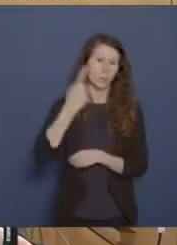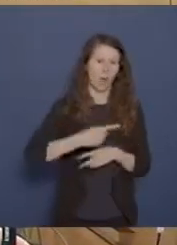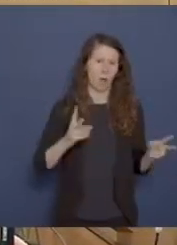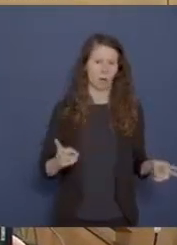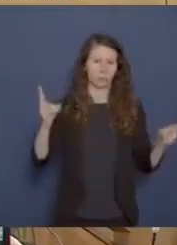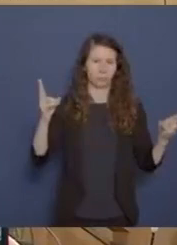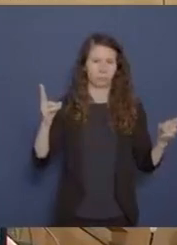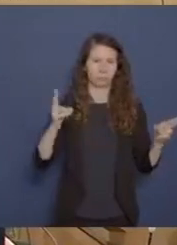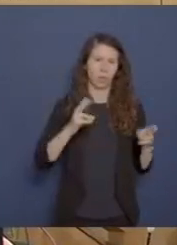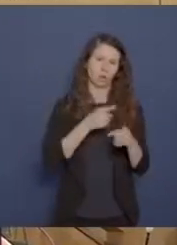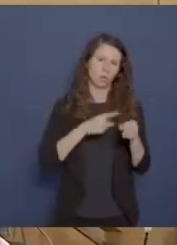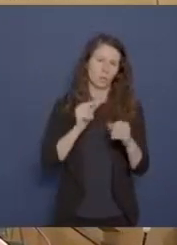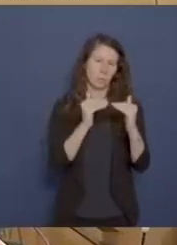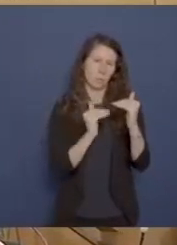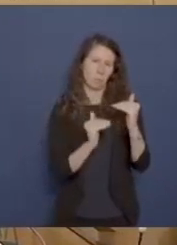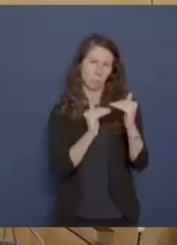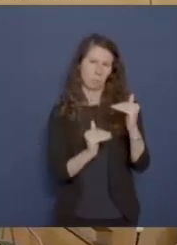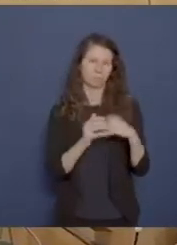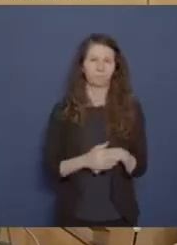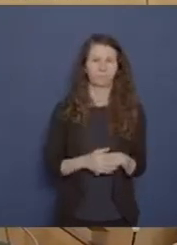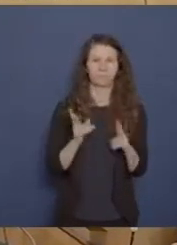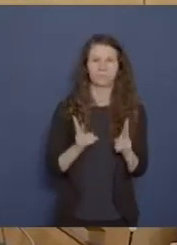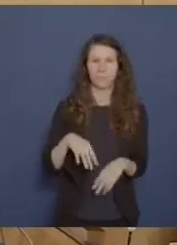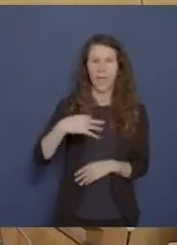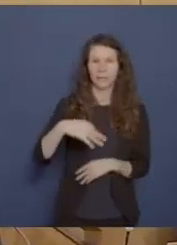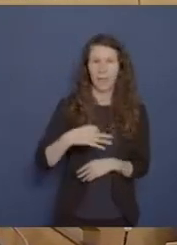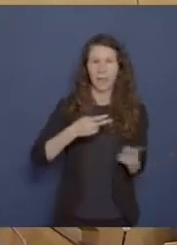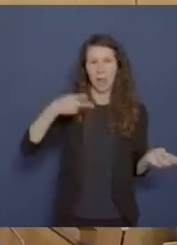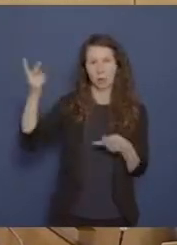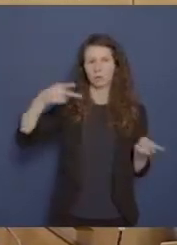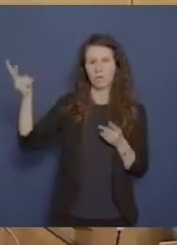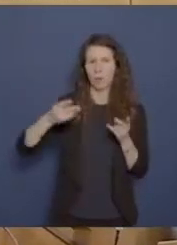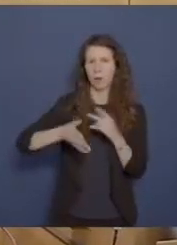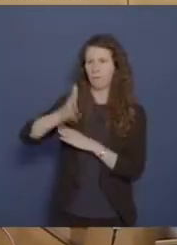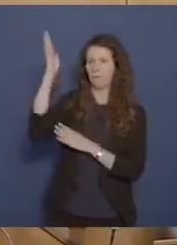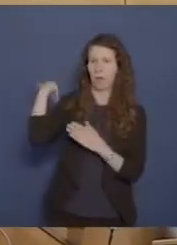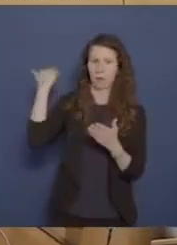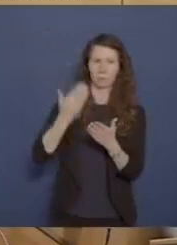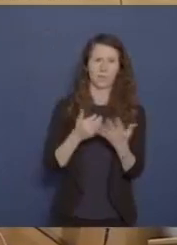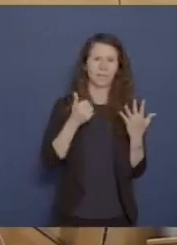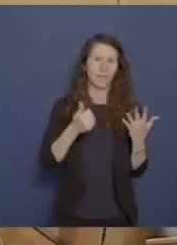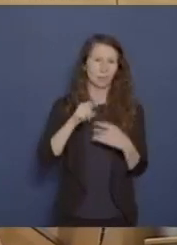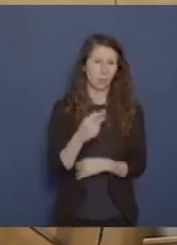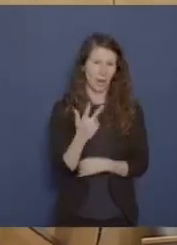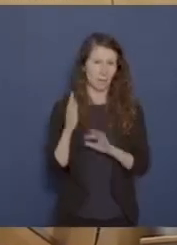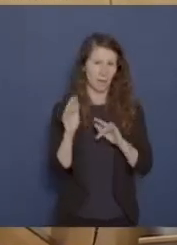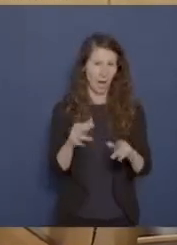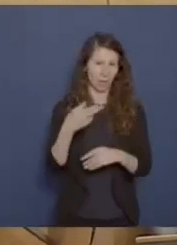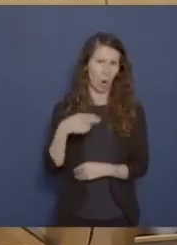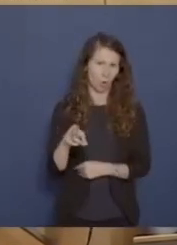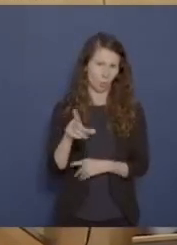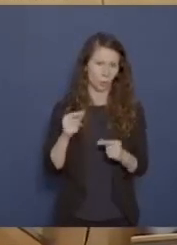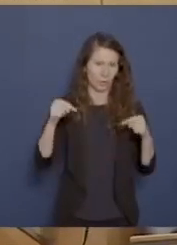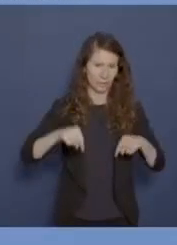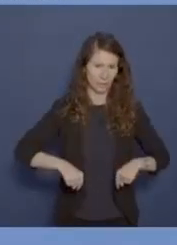Gesamtwerts der erteilten Einzelausfuhrgenehmigungen in den letzten fünf Jahren, der bei 6,3 Milliarden Euro liegt.